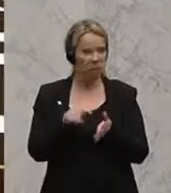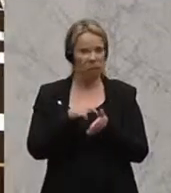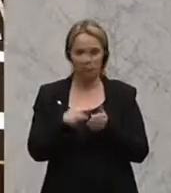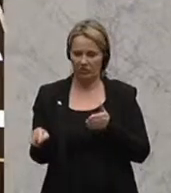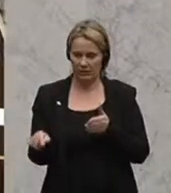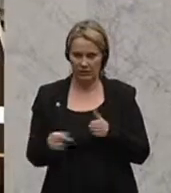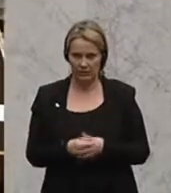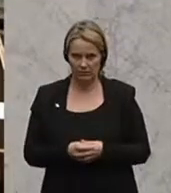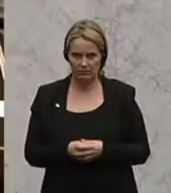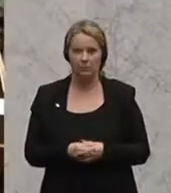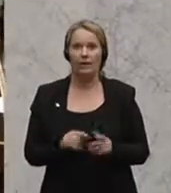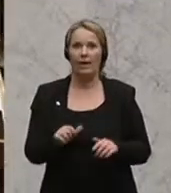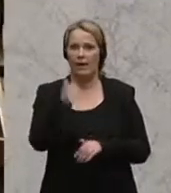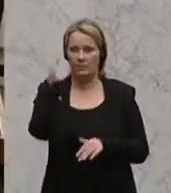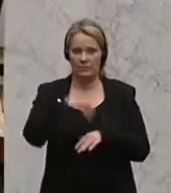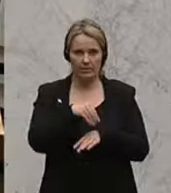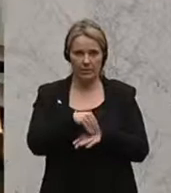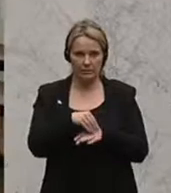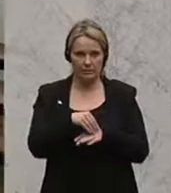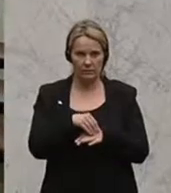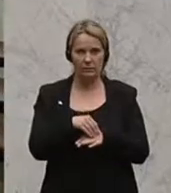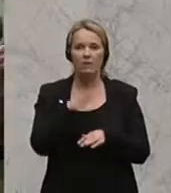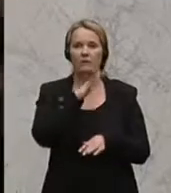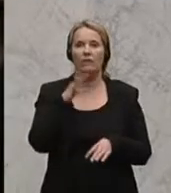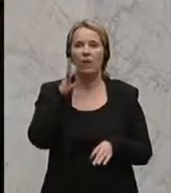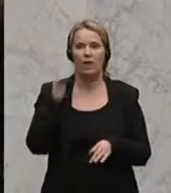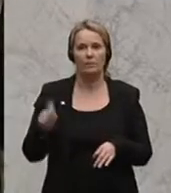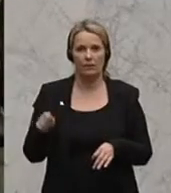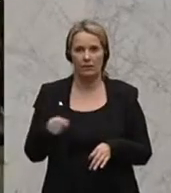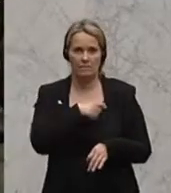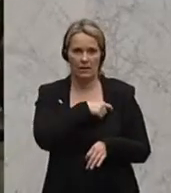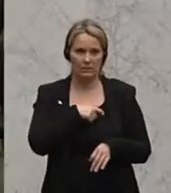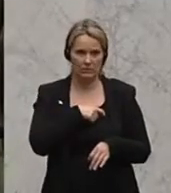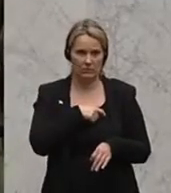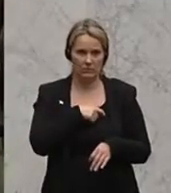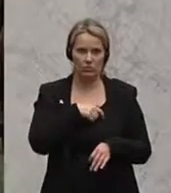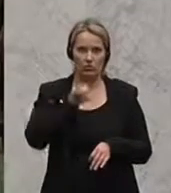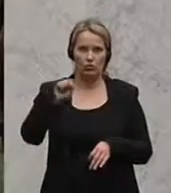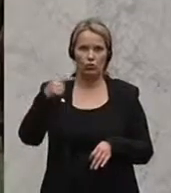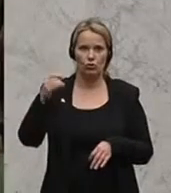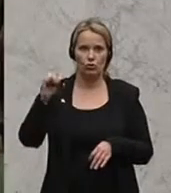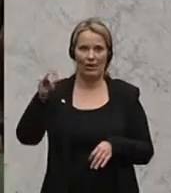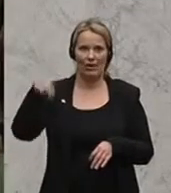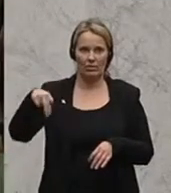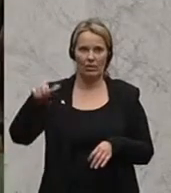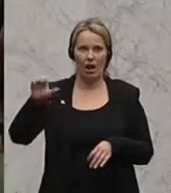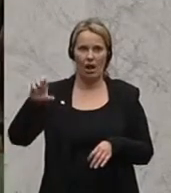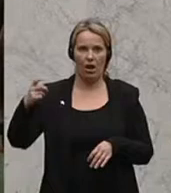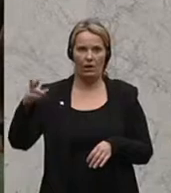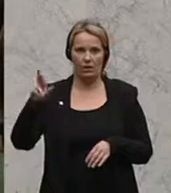Künftig soll es möglich sein, dass dieser Meldepflicht zum Schutz der Opfer auch an der Adresse der Betreuungseinrichtung nachgekommen werden kann.